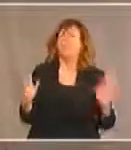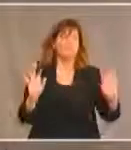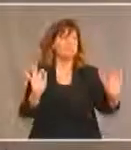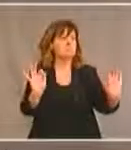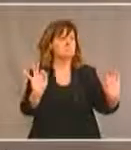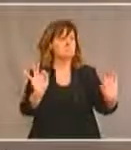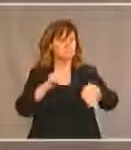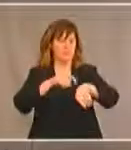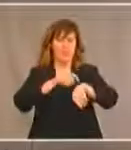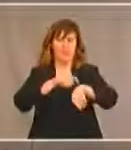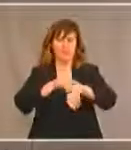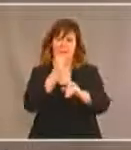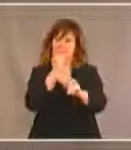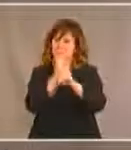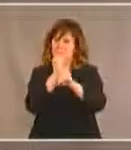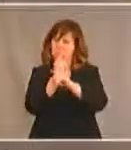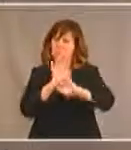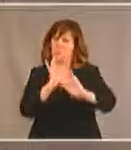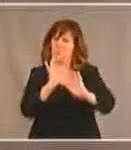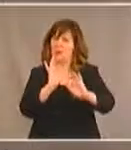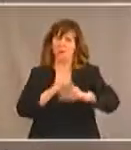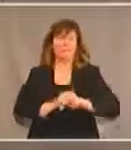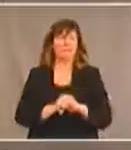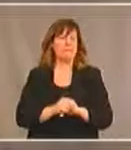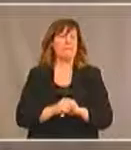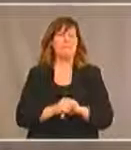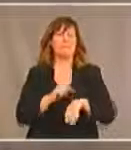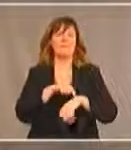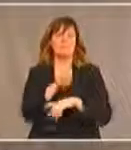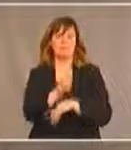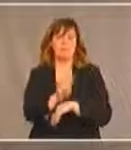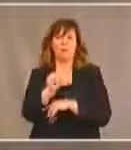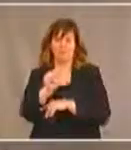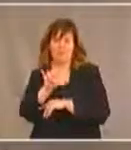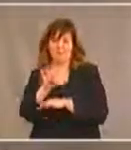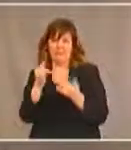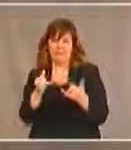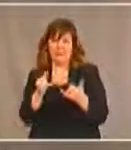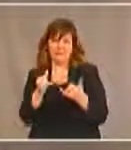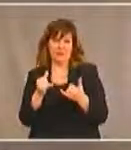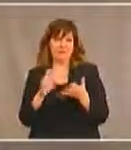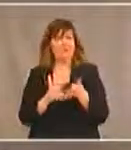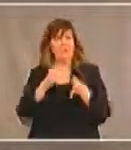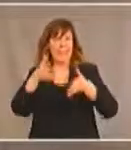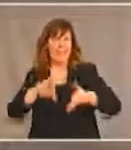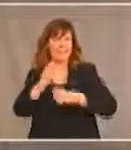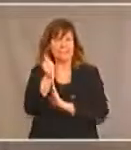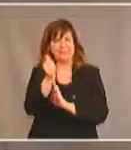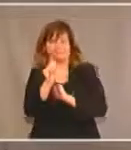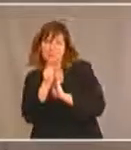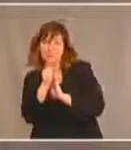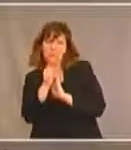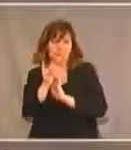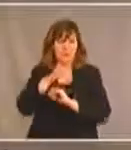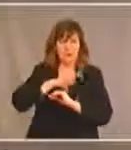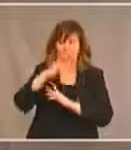pour ce qui est de l'horaire, tout va très, très bien. Il est 2h27 et donc, nous reste encore 10 minutes si